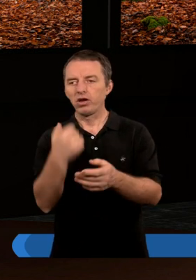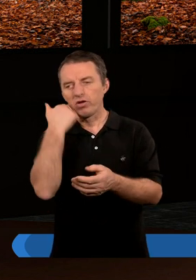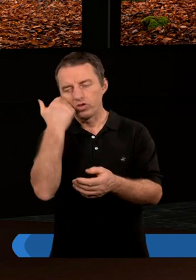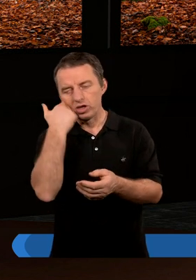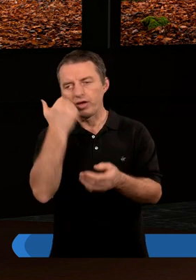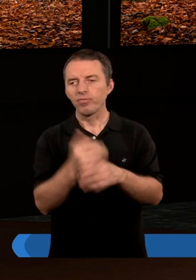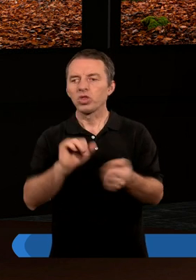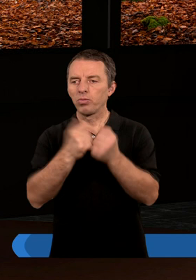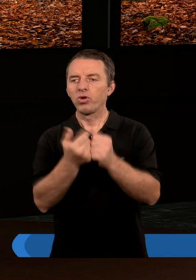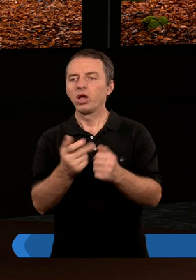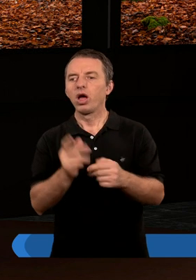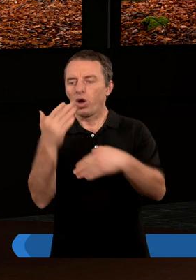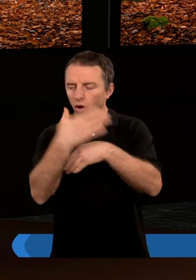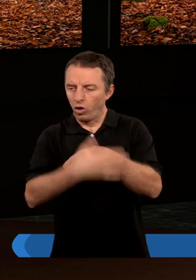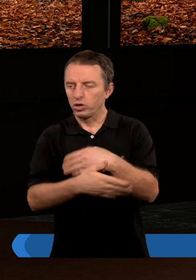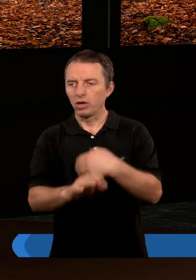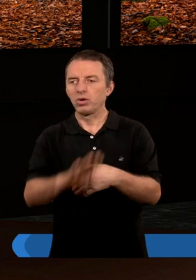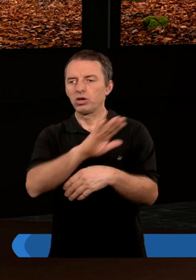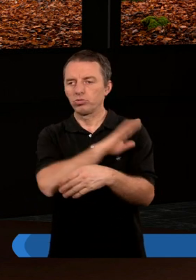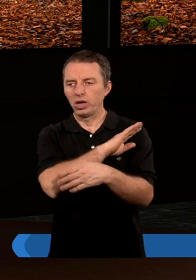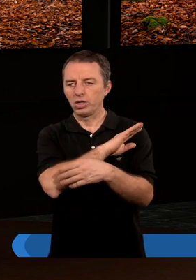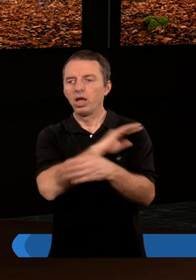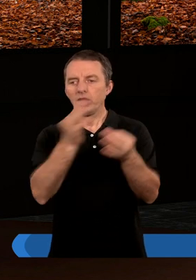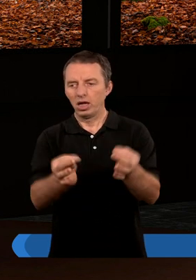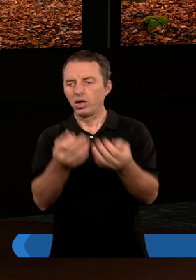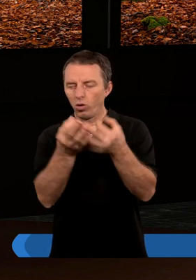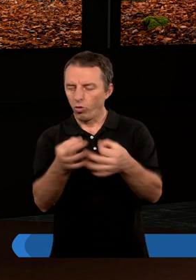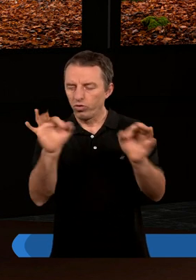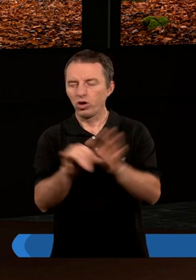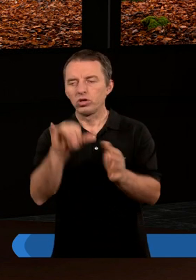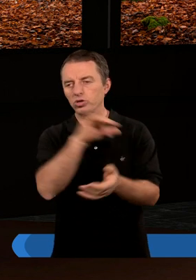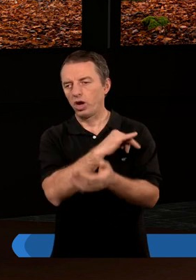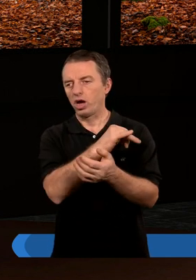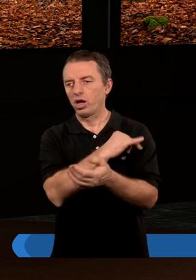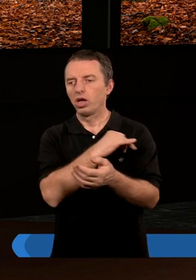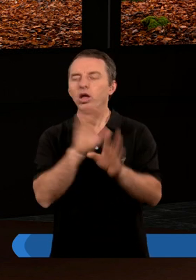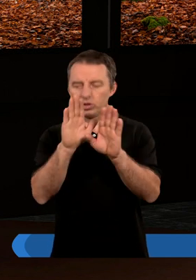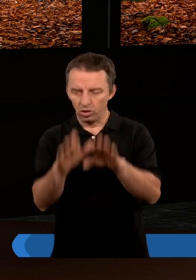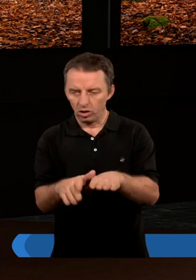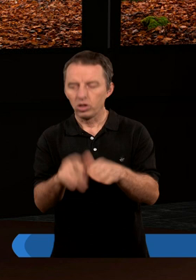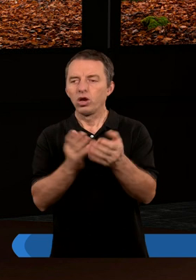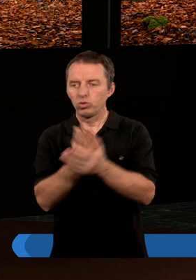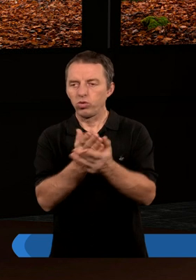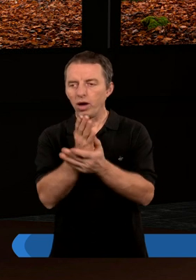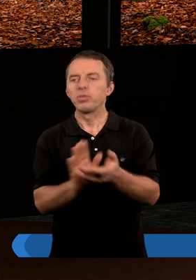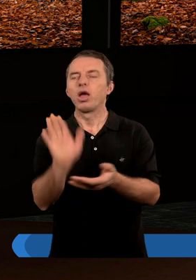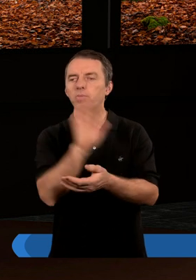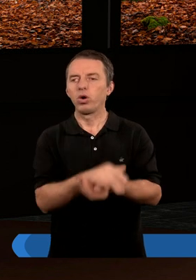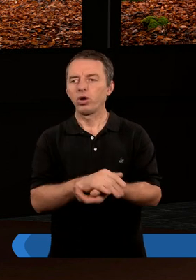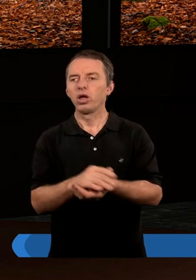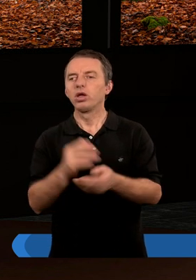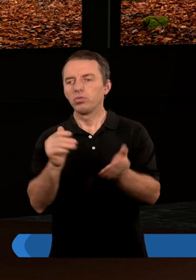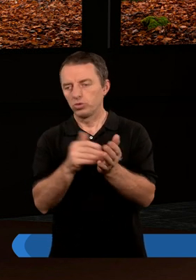wstydzicie? Ich bowiem końcem jest śmierć. Lecz teraz uwolnieni od grzechu, gdy staliście się sługami Boga,